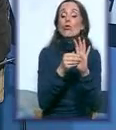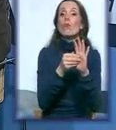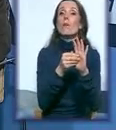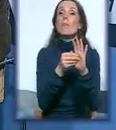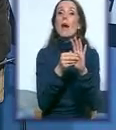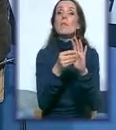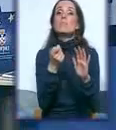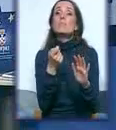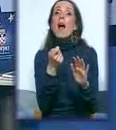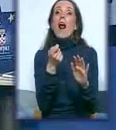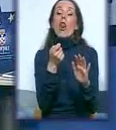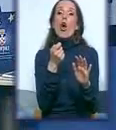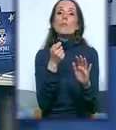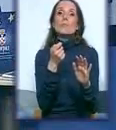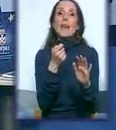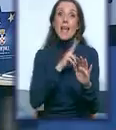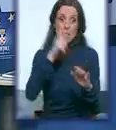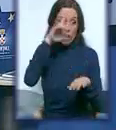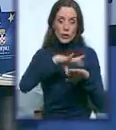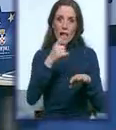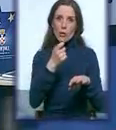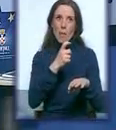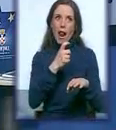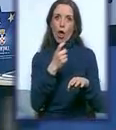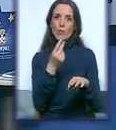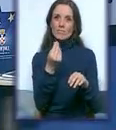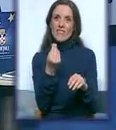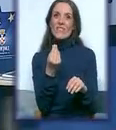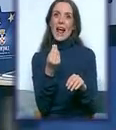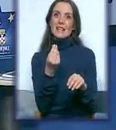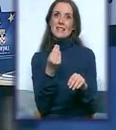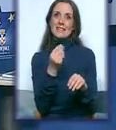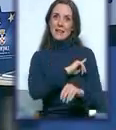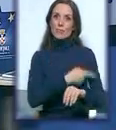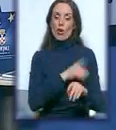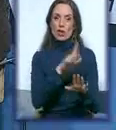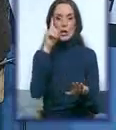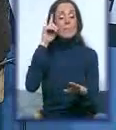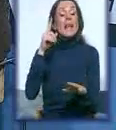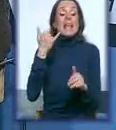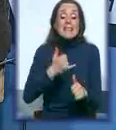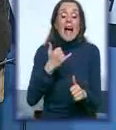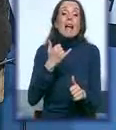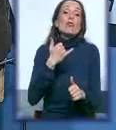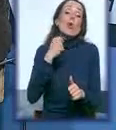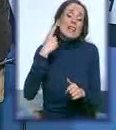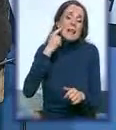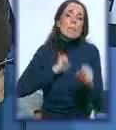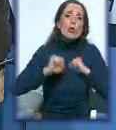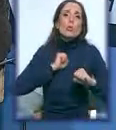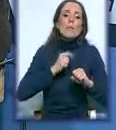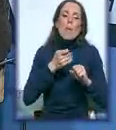financijski osnaže svoju ideju. I planiramo da ovaj put se maksimalno uključimo više nego ranije u